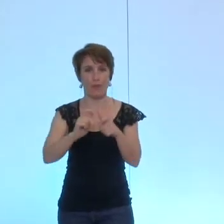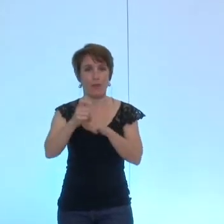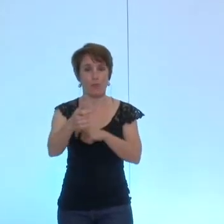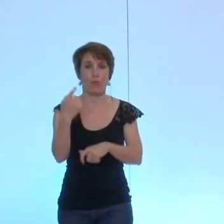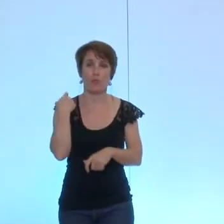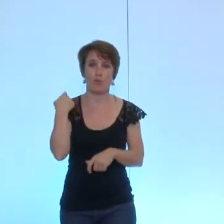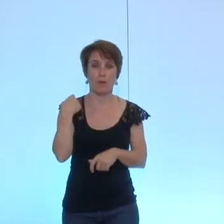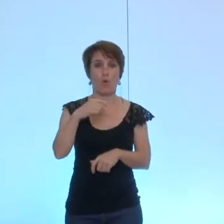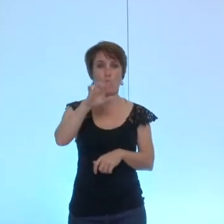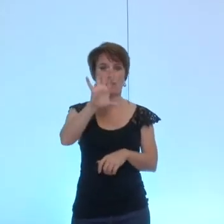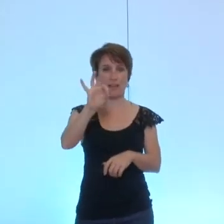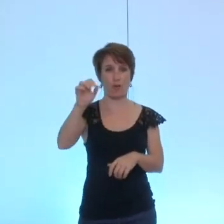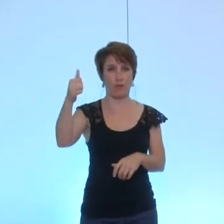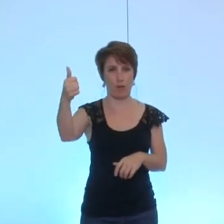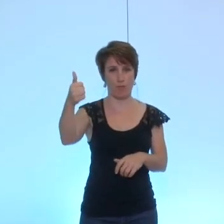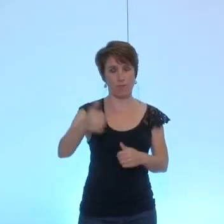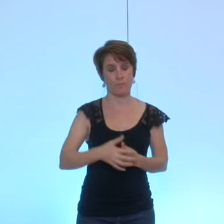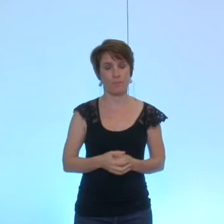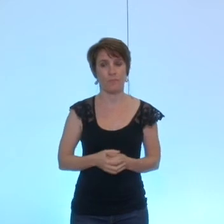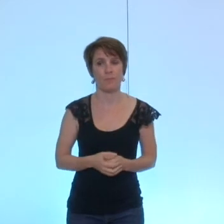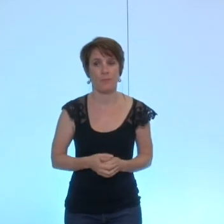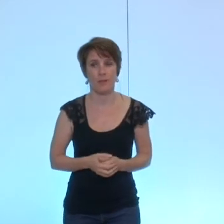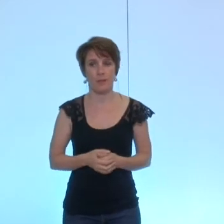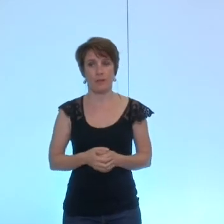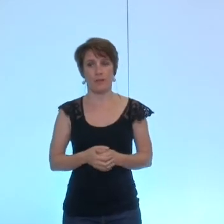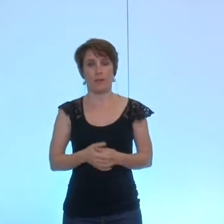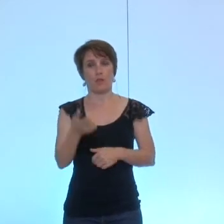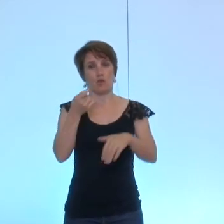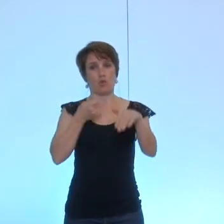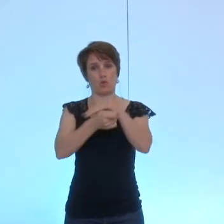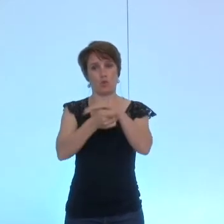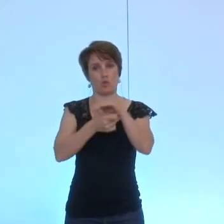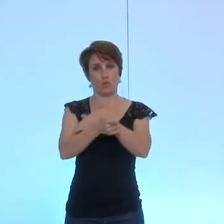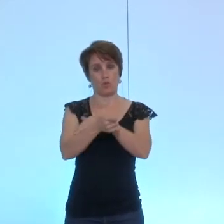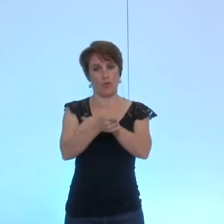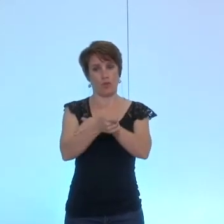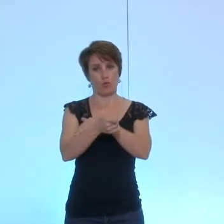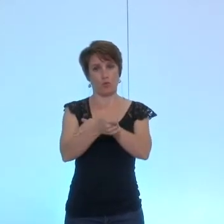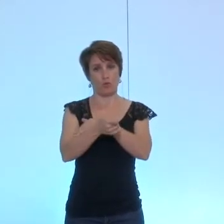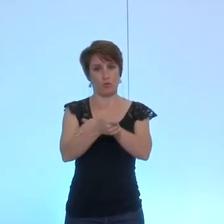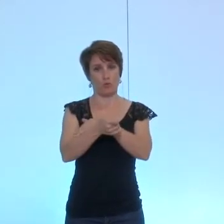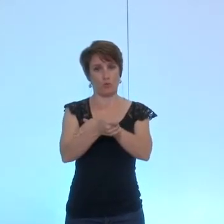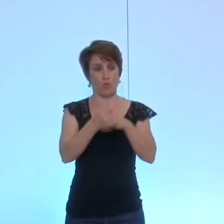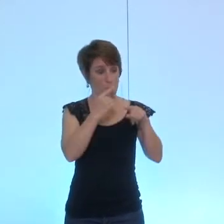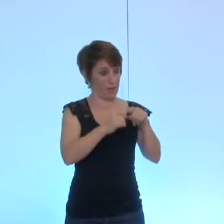délibération numéro 51 il s'agit d'affectation de subvention sur des crédits existants